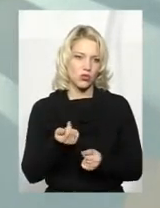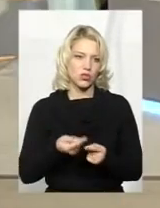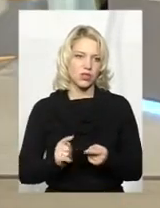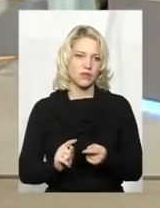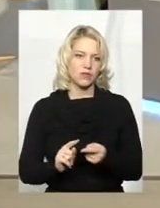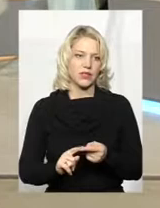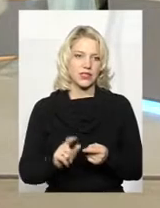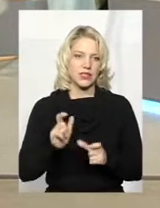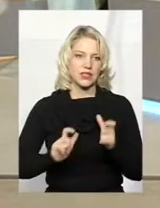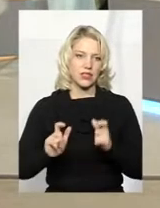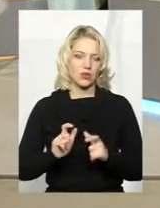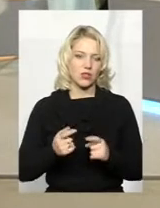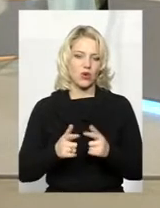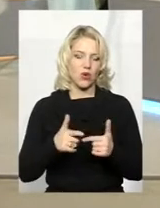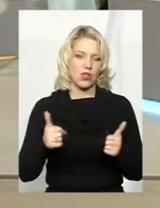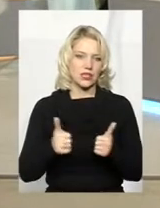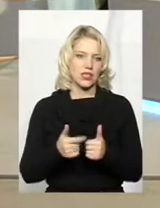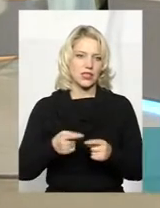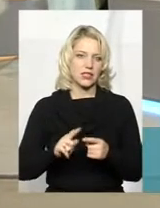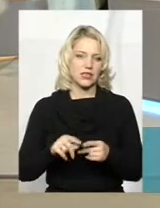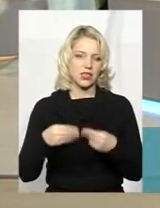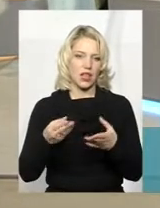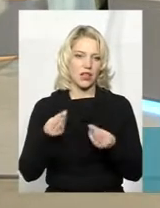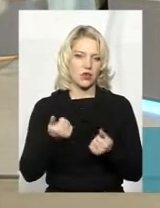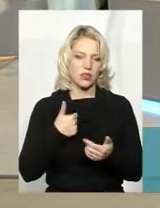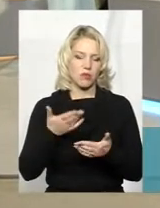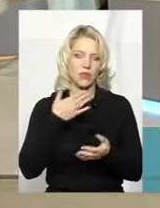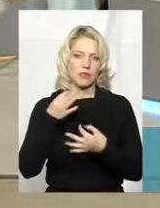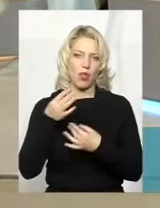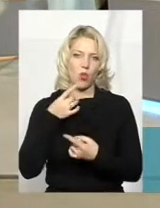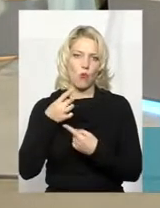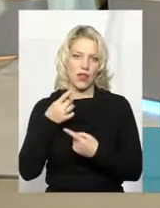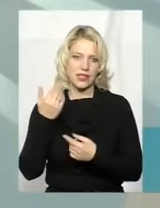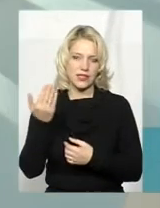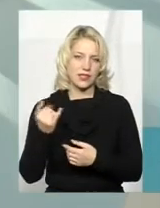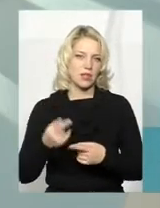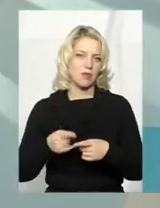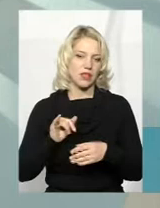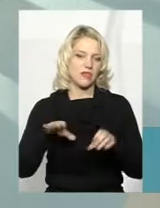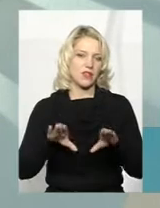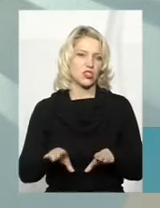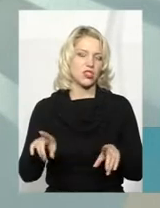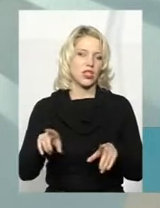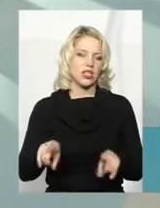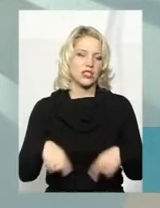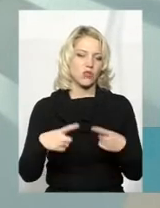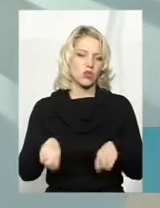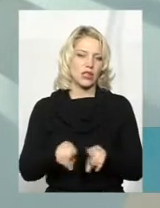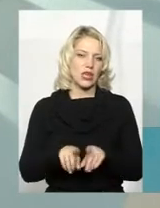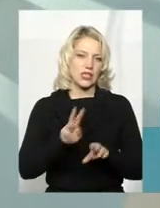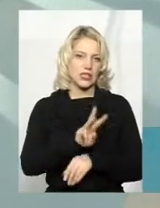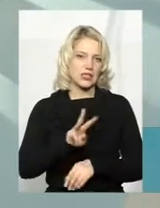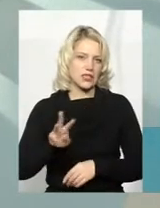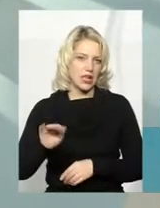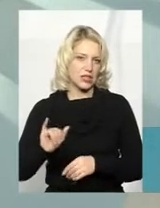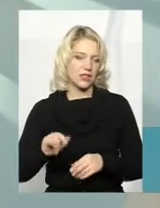демократичний інститут, не урядова організація. От вони дали на це кошти, ми з ними поспілкувалися і вирішили, щоб створити такий сайт. І